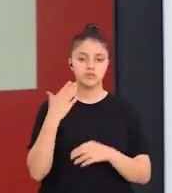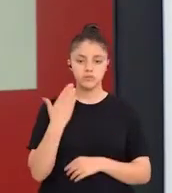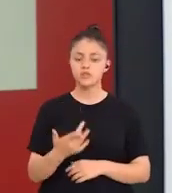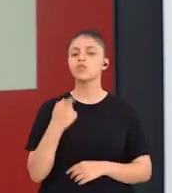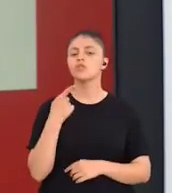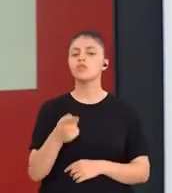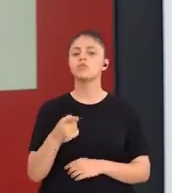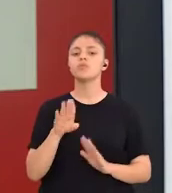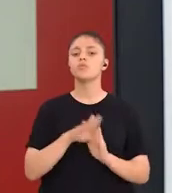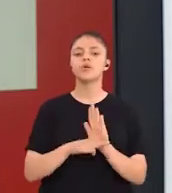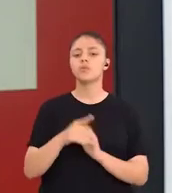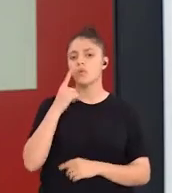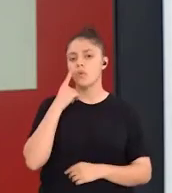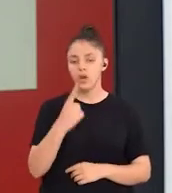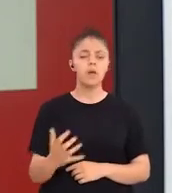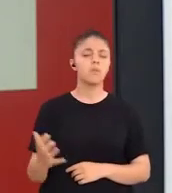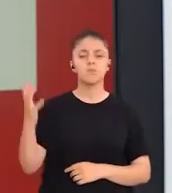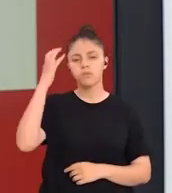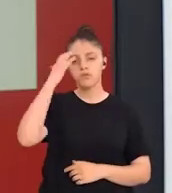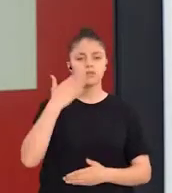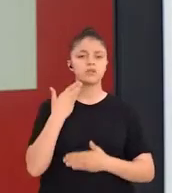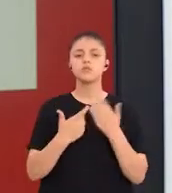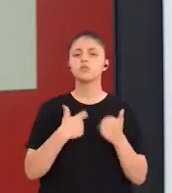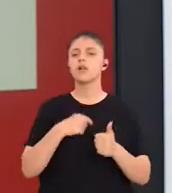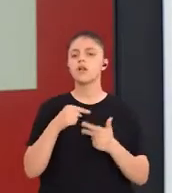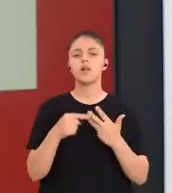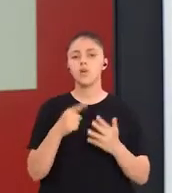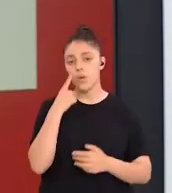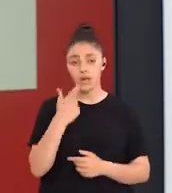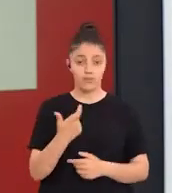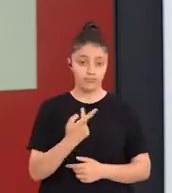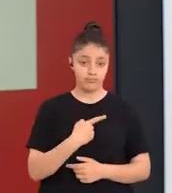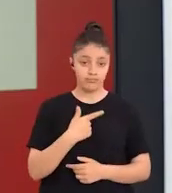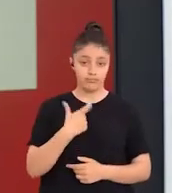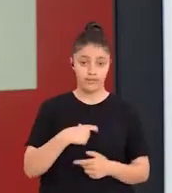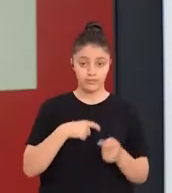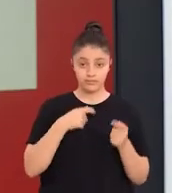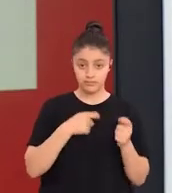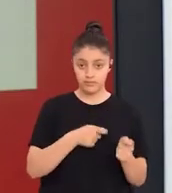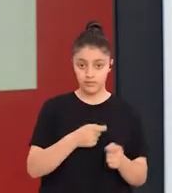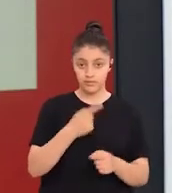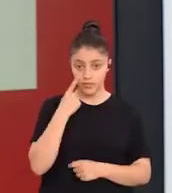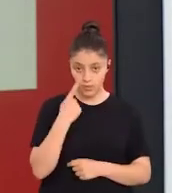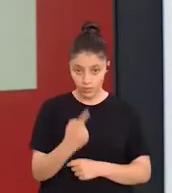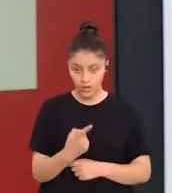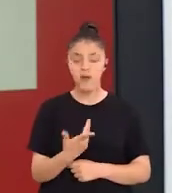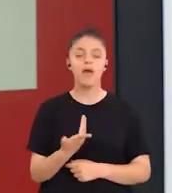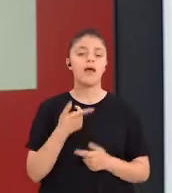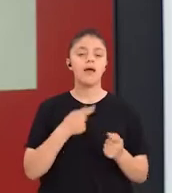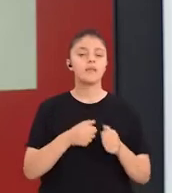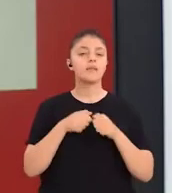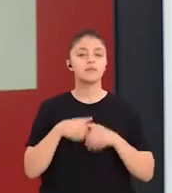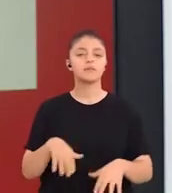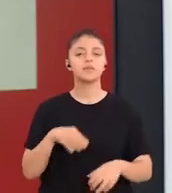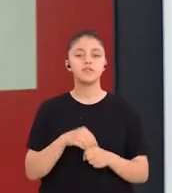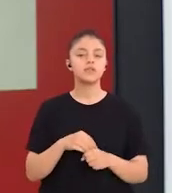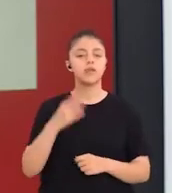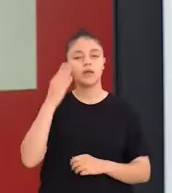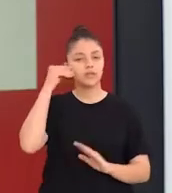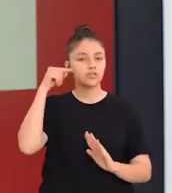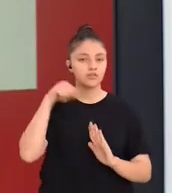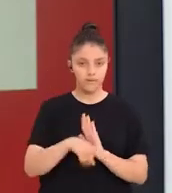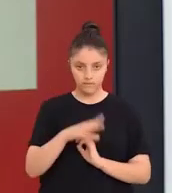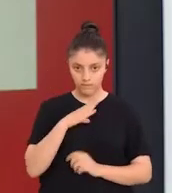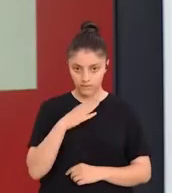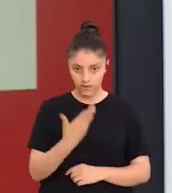Bu programda özellikle eğitim sistemimizde benimsenen, eklektik bir anlayışı